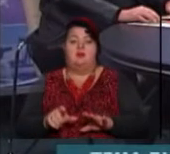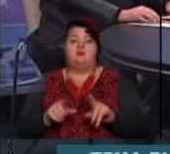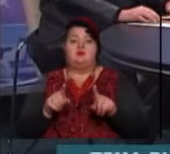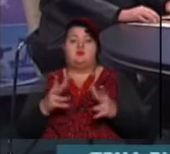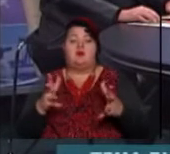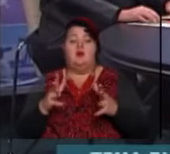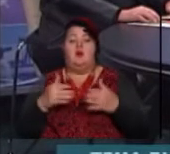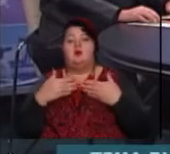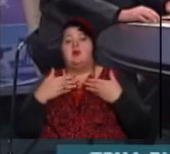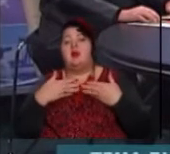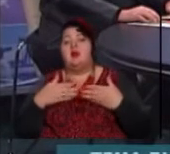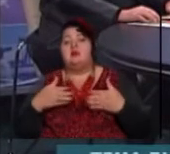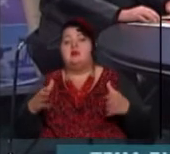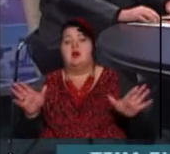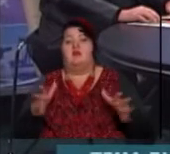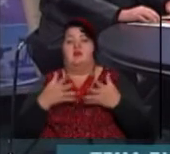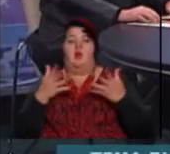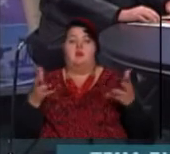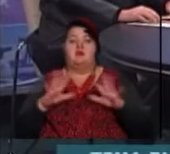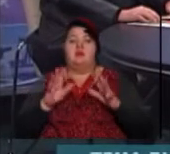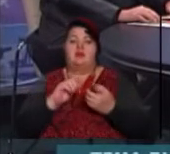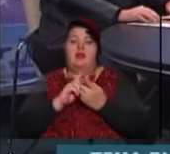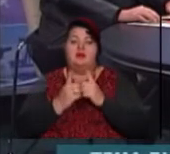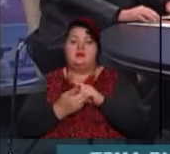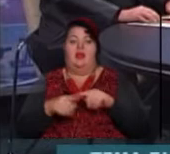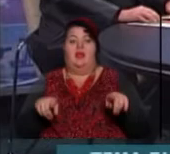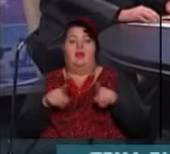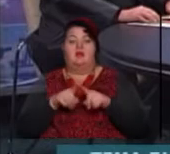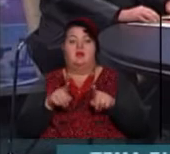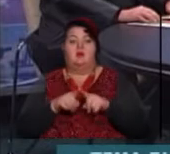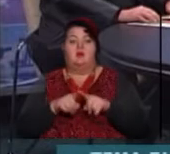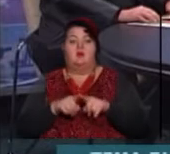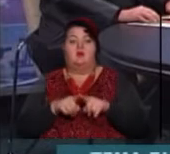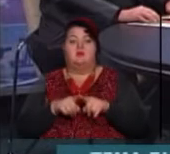якось розкривається, якось більше не стає такою якось